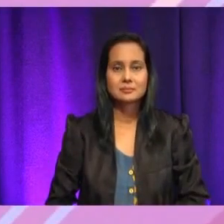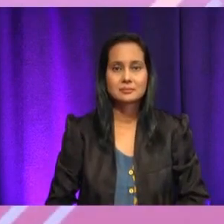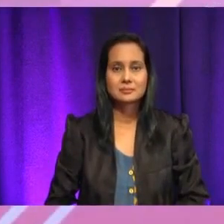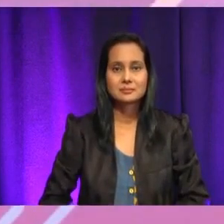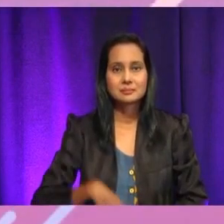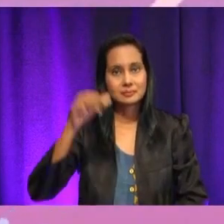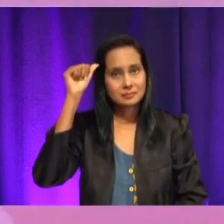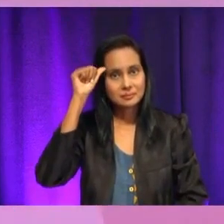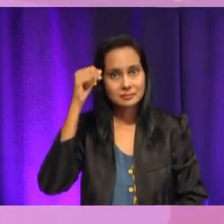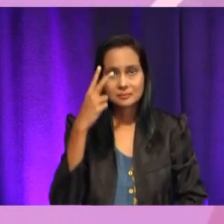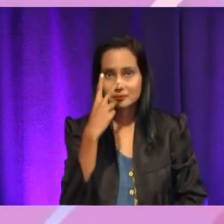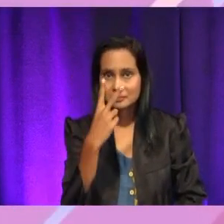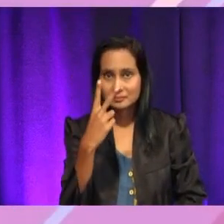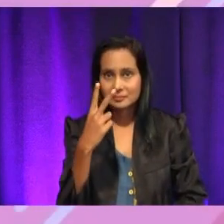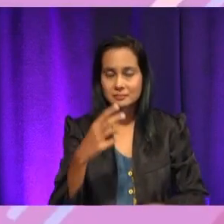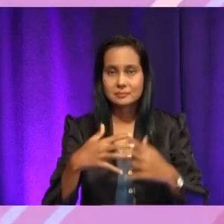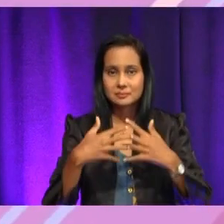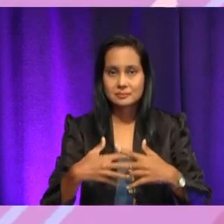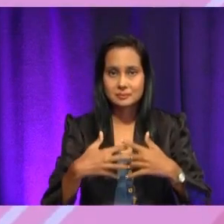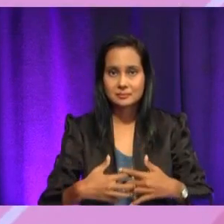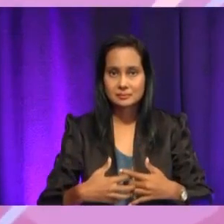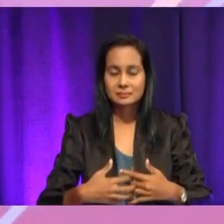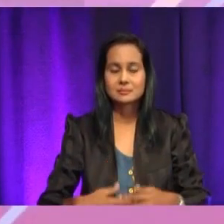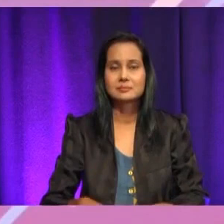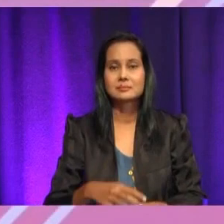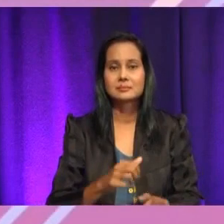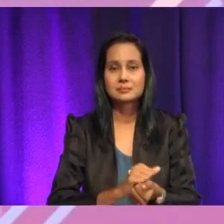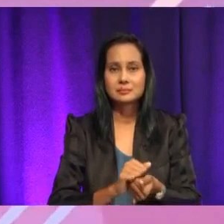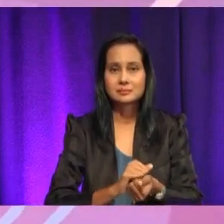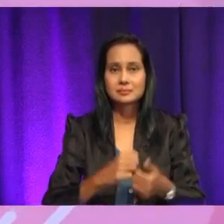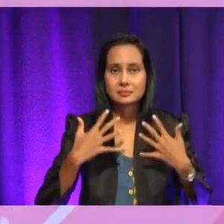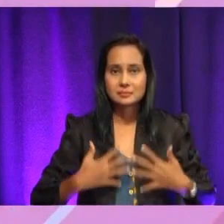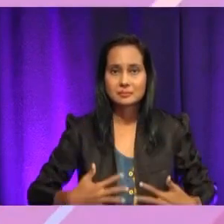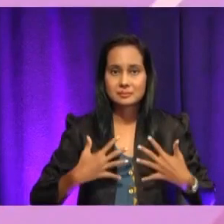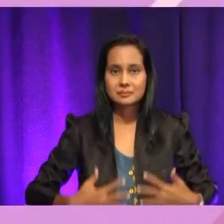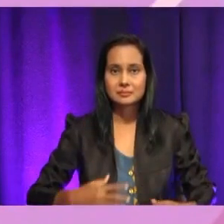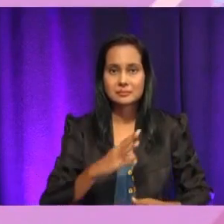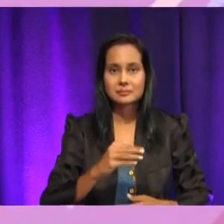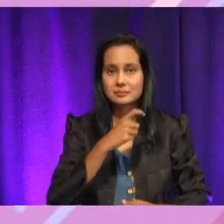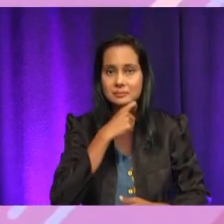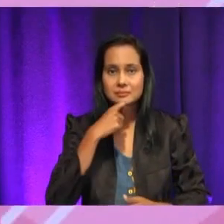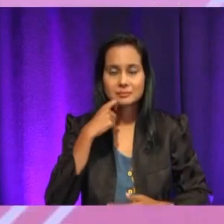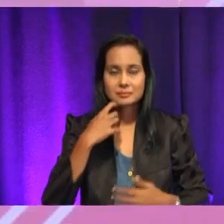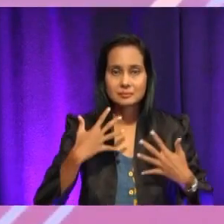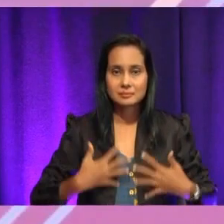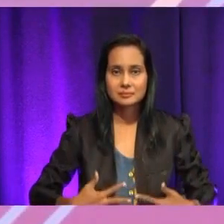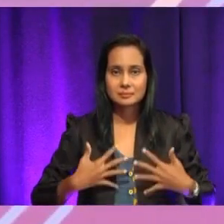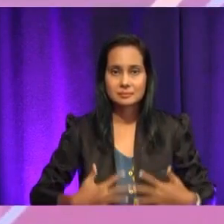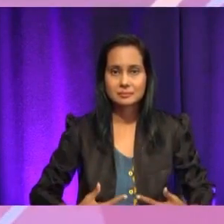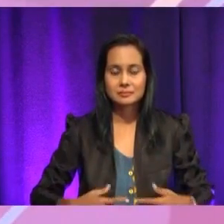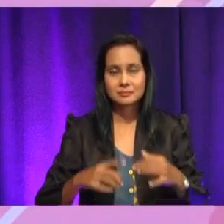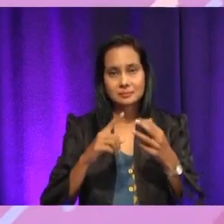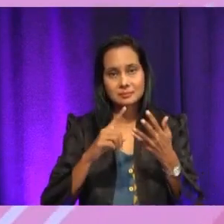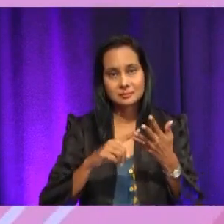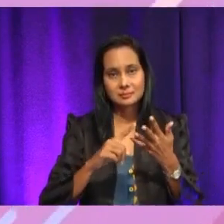Amran melihat lesen pencuci pakaian dan lesen pemerintah pakaian. Ya, tepat sekali jawapan daripada Kak. Dan soalan Cikgu yang